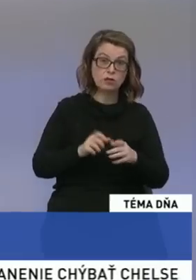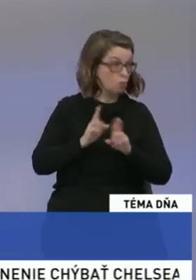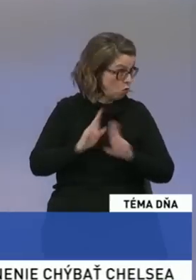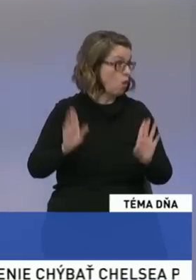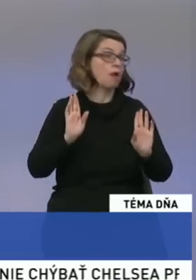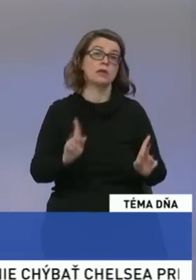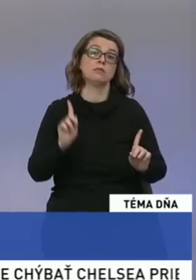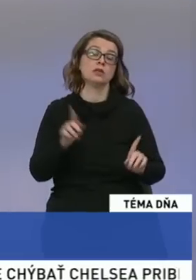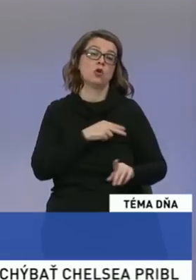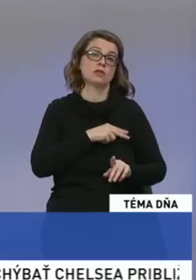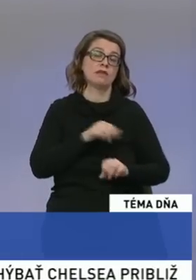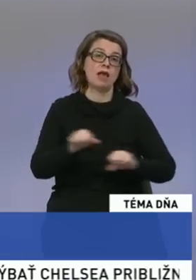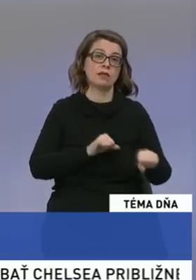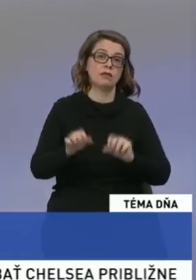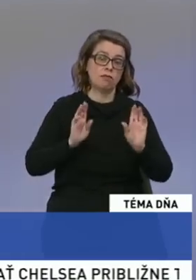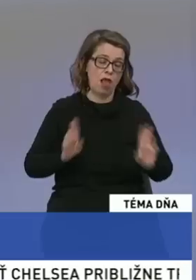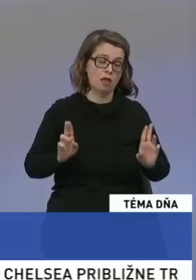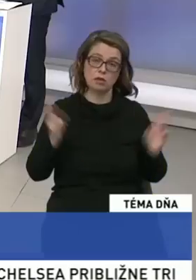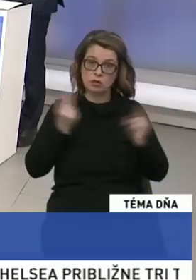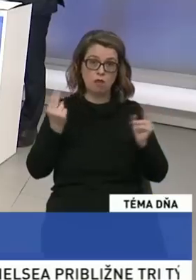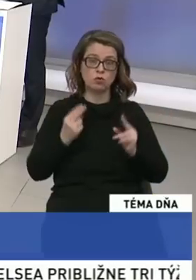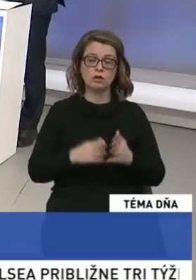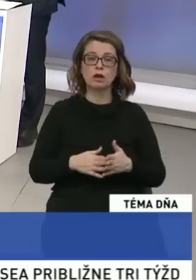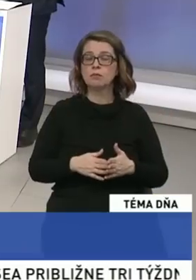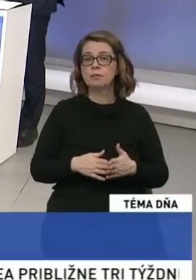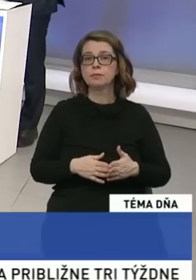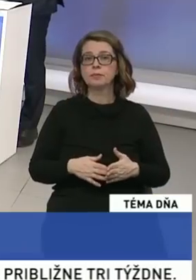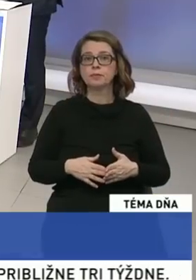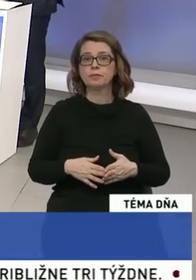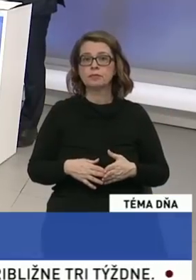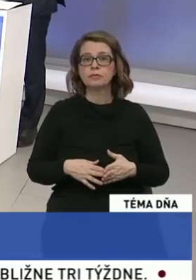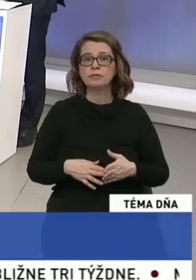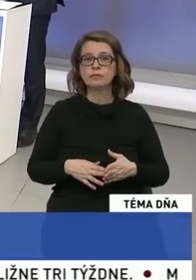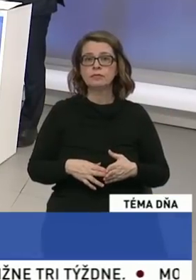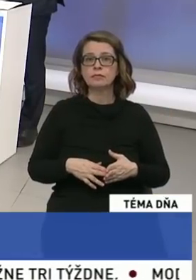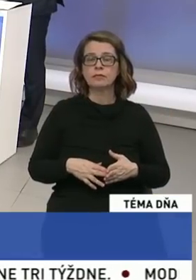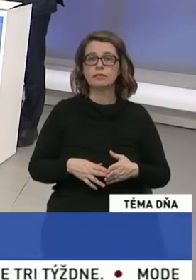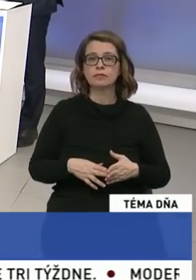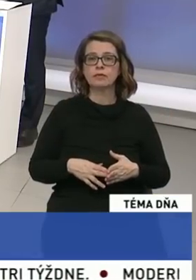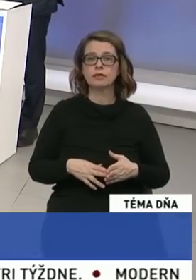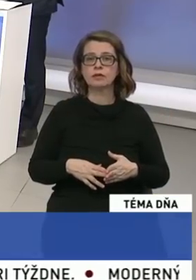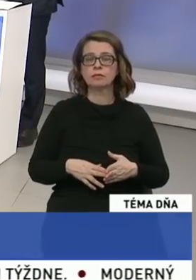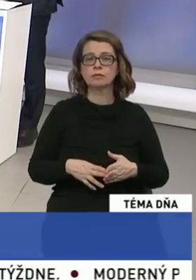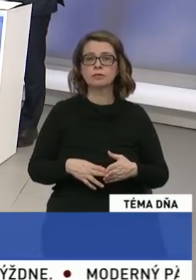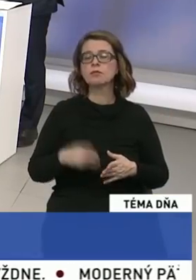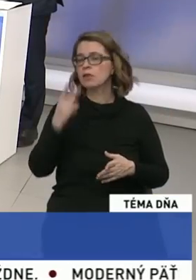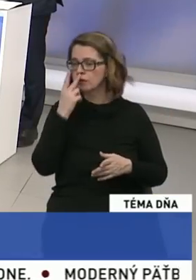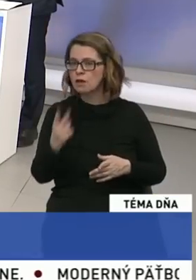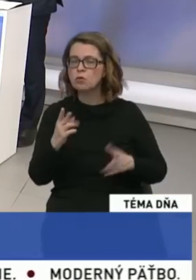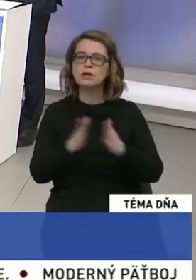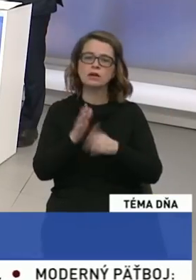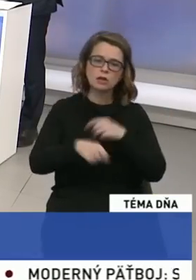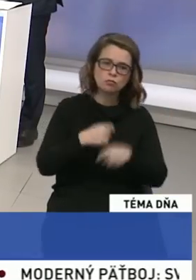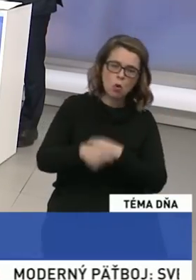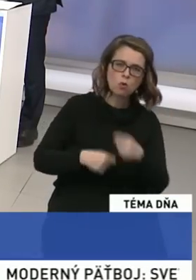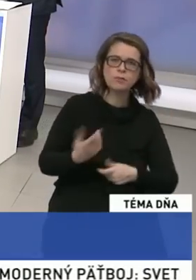to byť konzervatívna vláda, lebo samozrejme ten konzervatívny už sa dá hodnotiť povedal by som viacerými stupňami miery tej spolupráce alebo konzervativizmu.